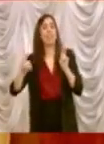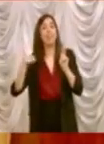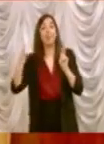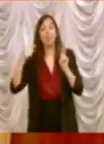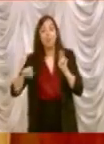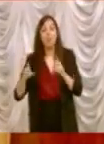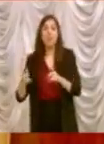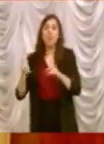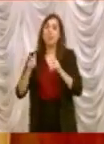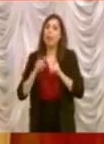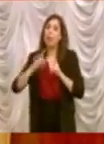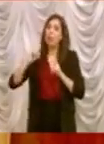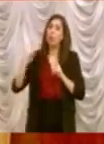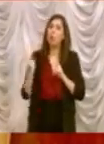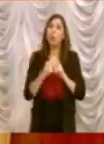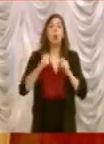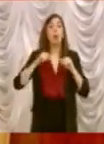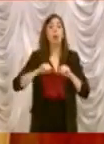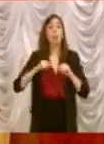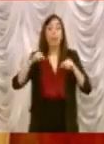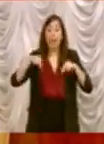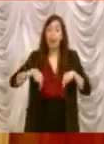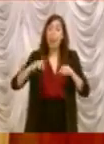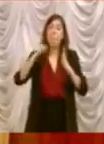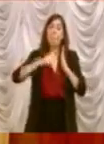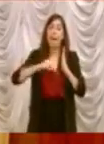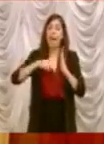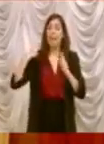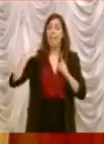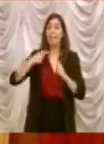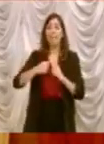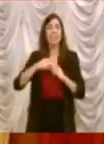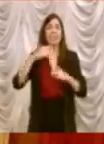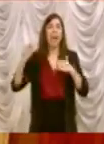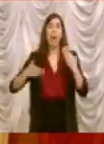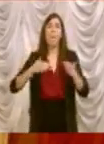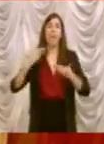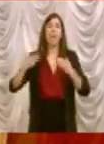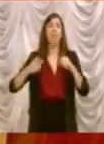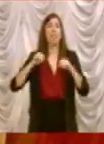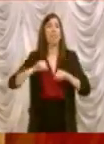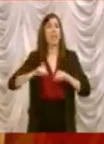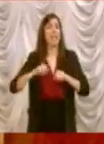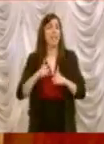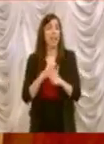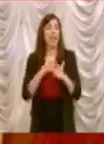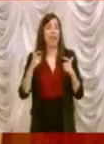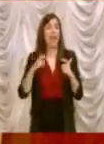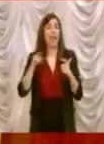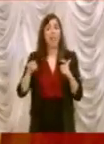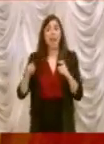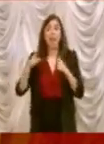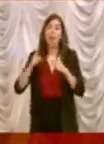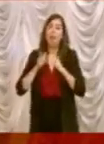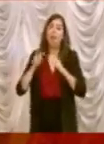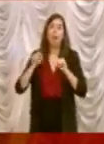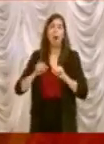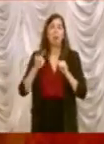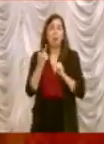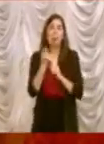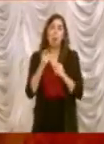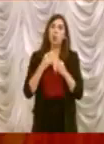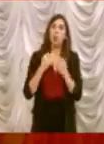in questi mesi di emergenza sanitaria gravissima di conservare dei spazi di normalità